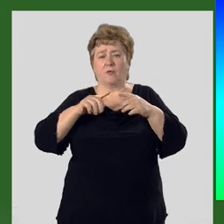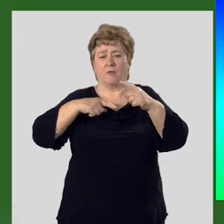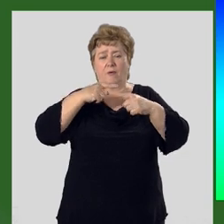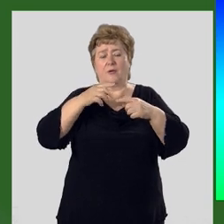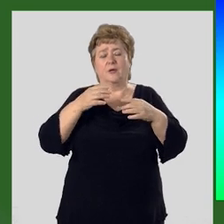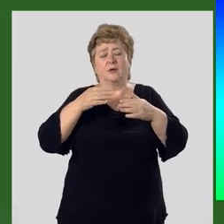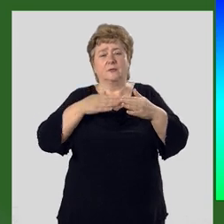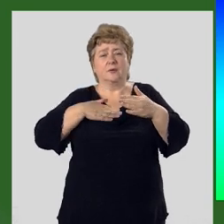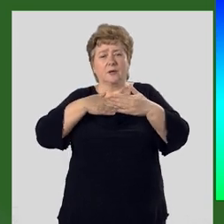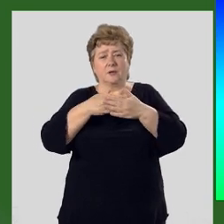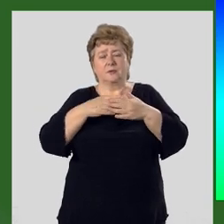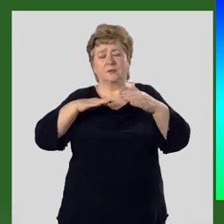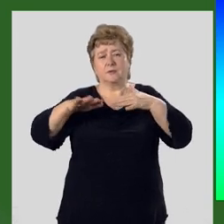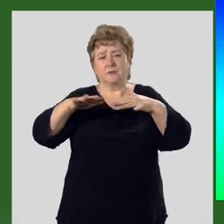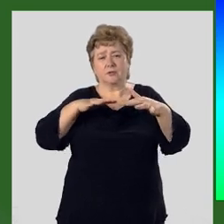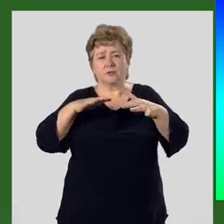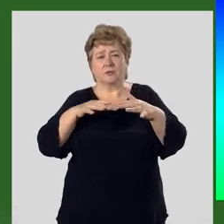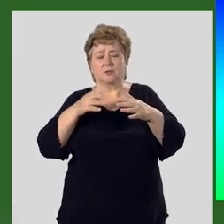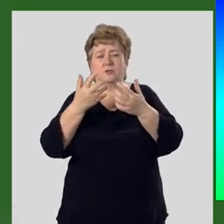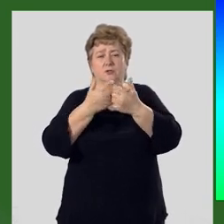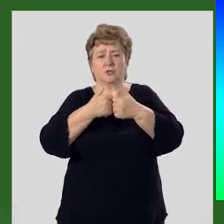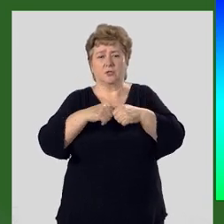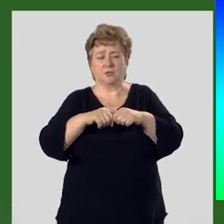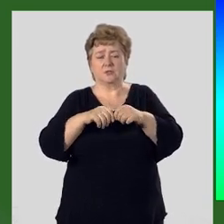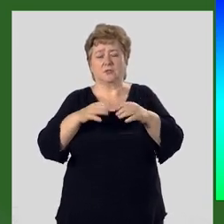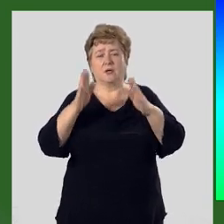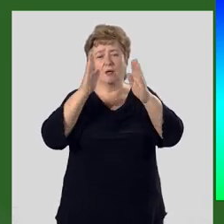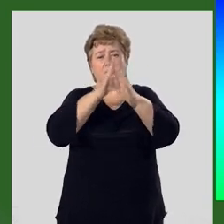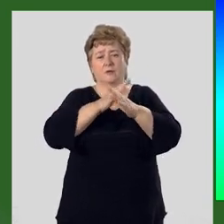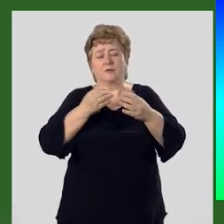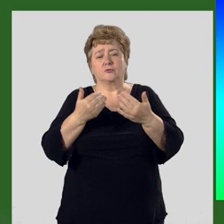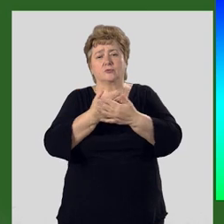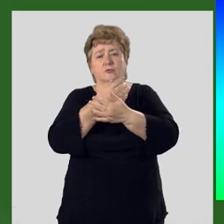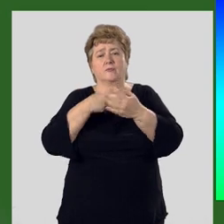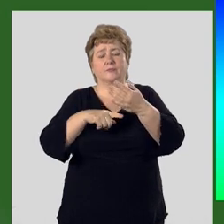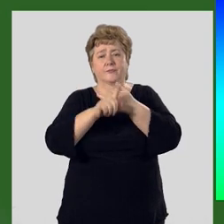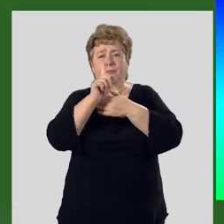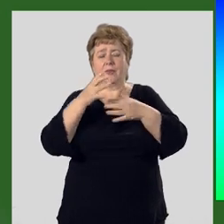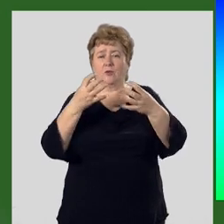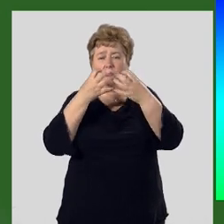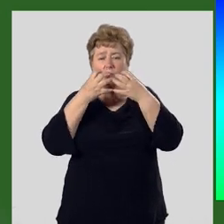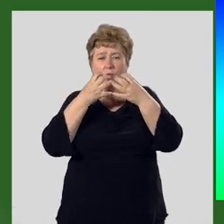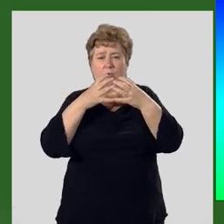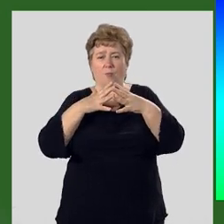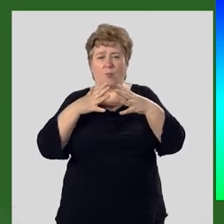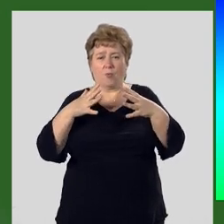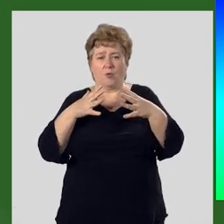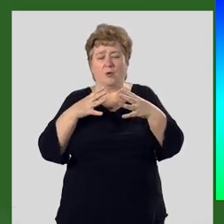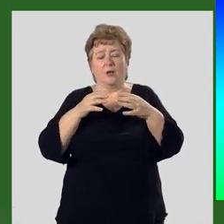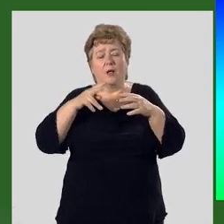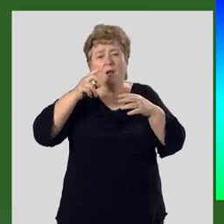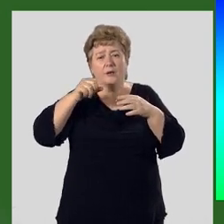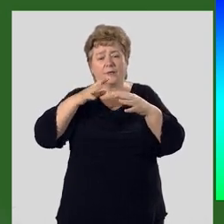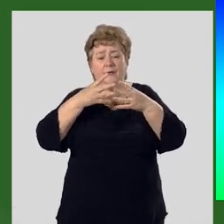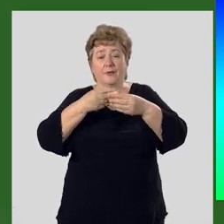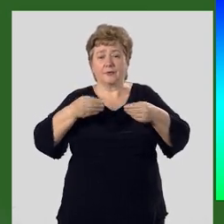интенсивность тектонических движений считается, климат вновь становится более теплым. Ледники